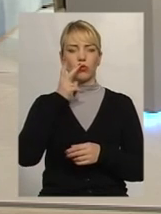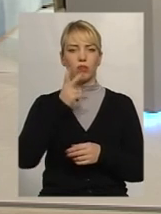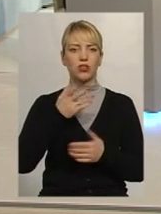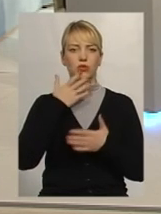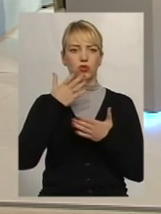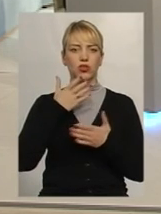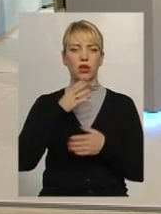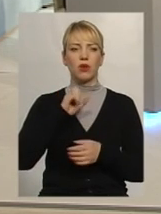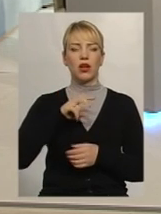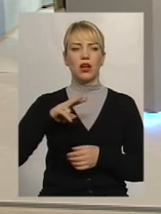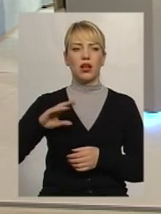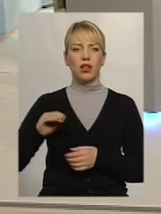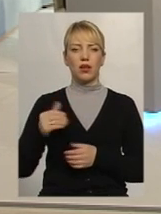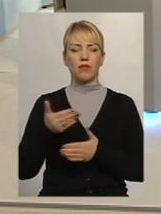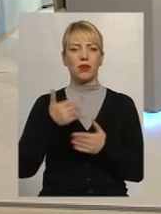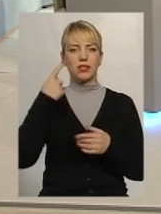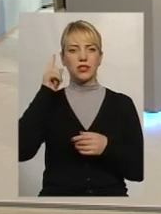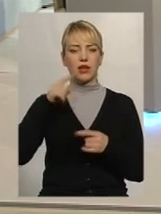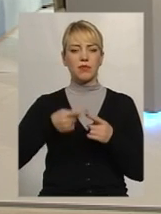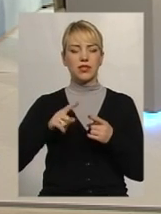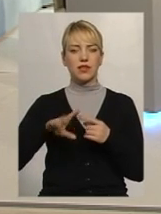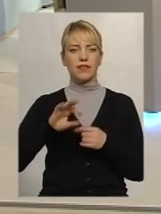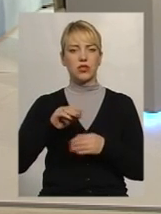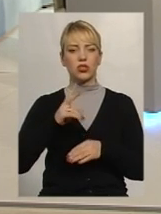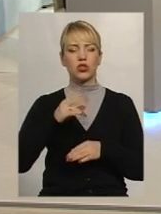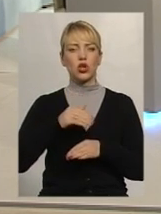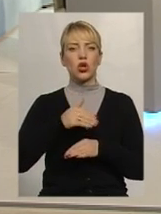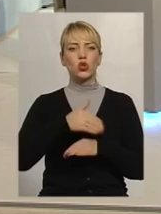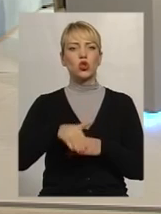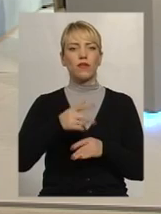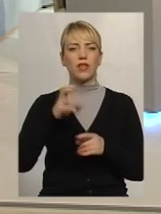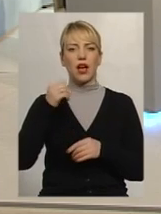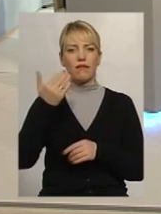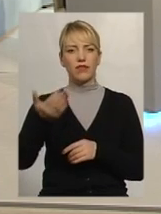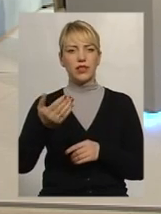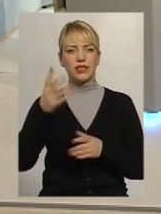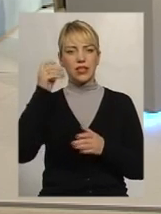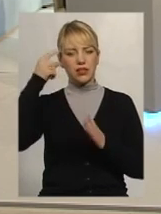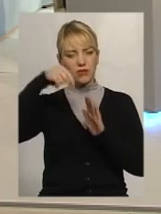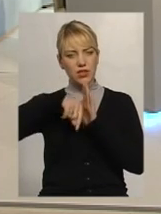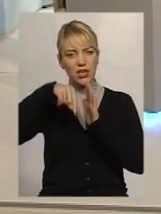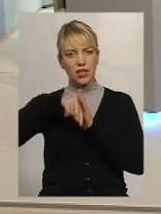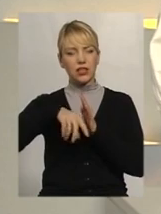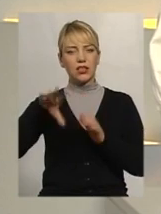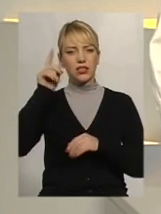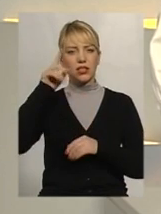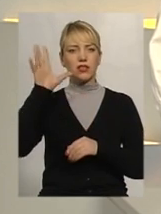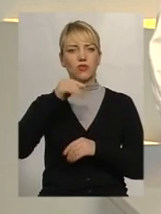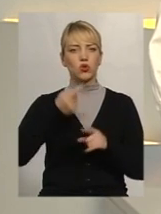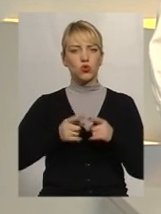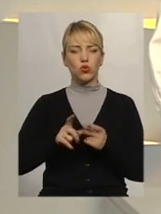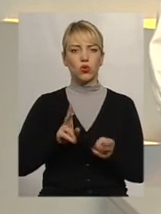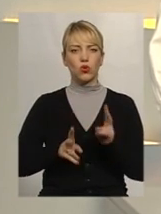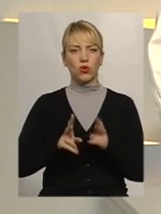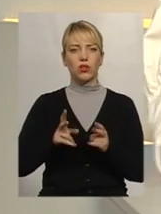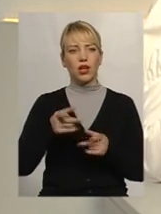читаємо, але ми знаємо про це все зовні. Ви знаєте про всі ці питання зсередини, знаєте всю цю кухню. От насправді